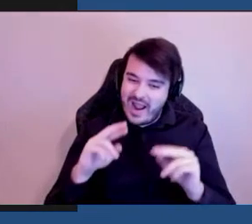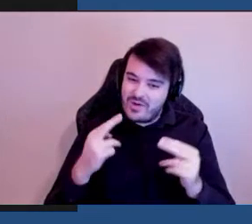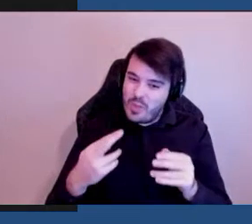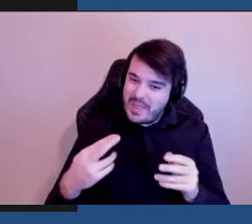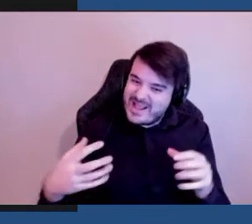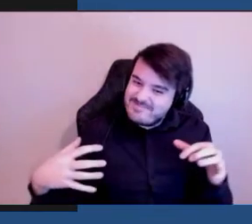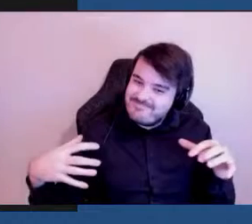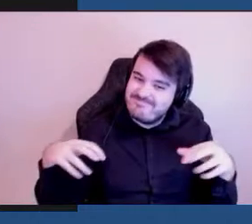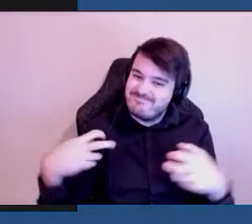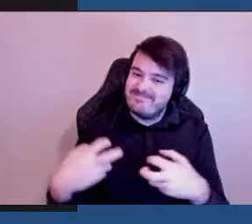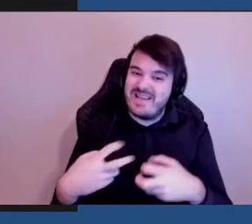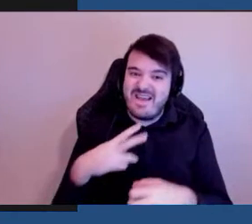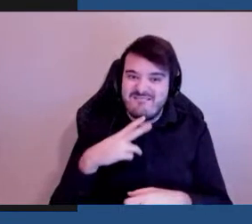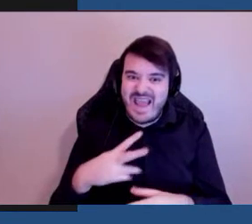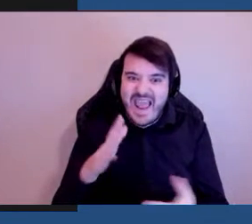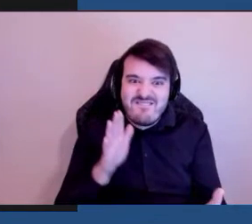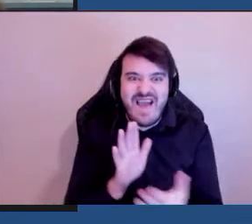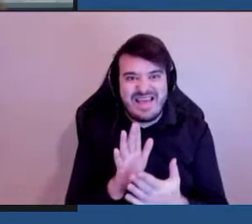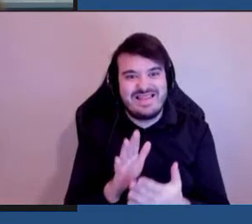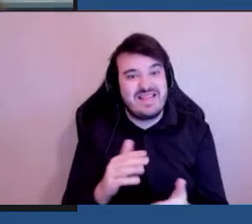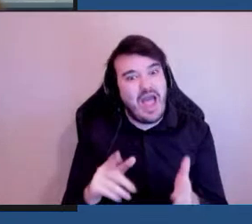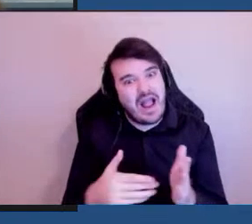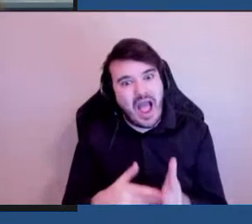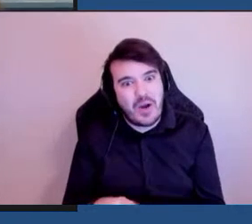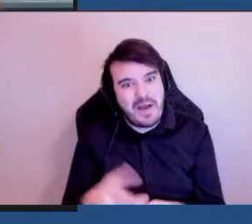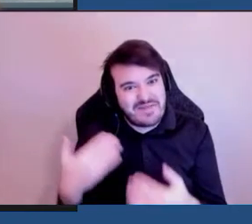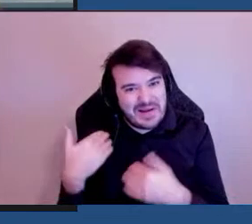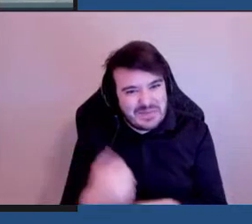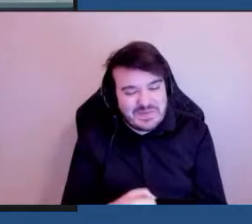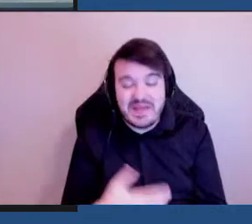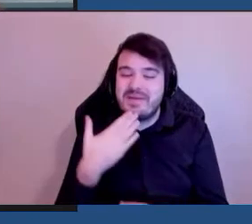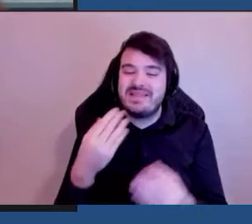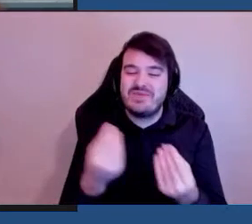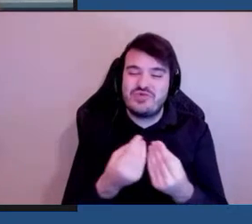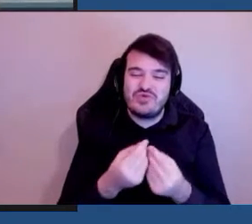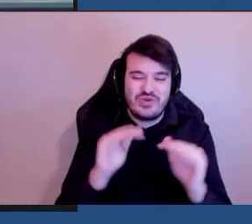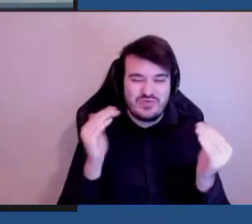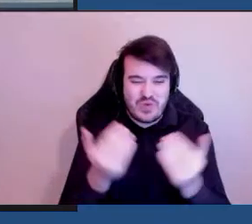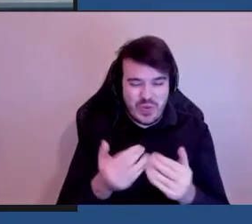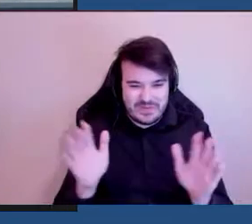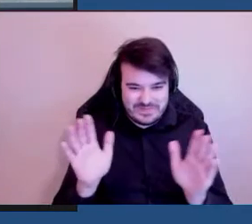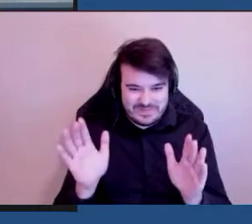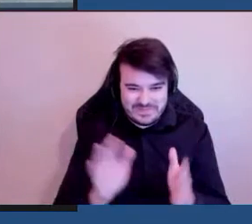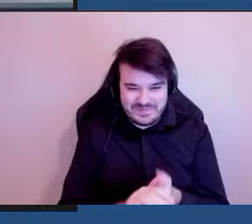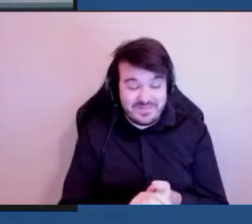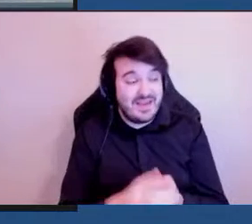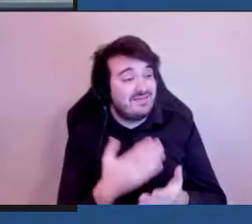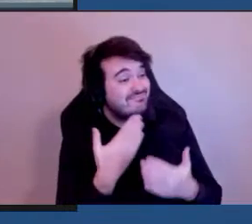chérir nos à nouveau merci beaucoup à tous merci beaucoup